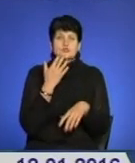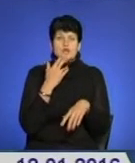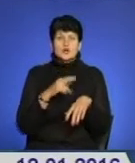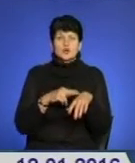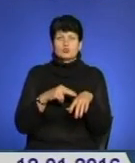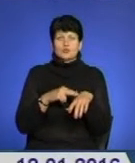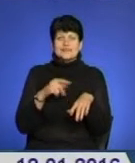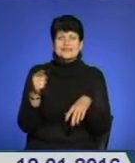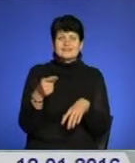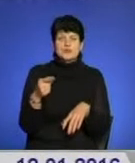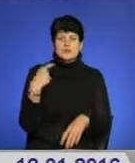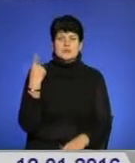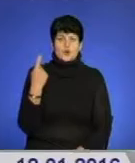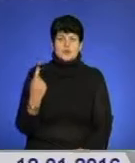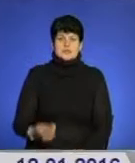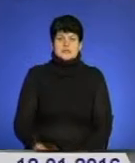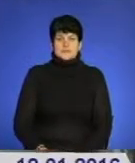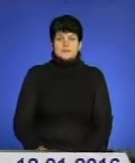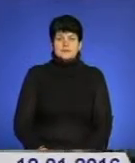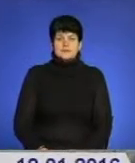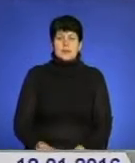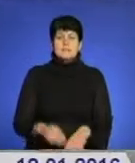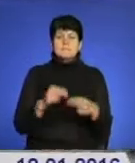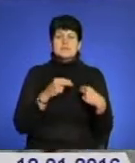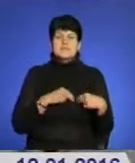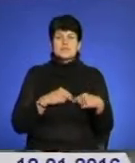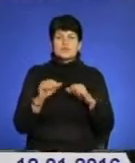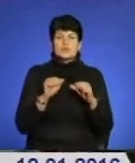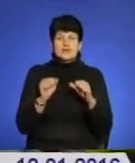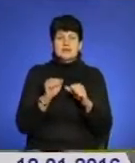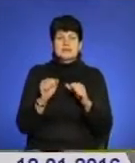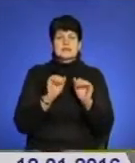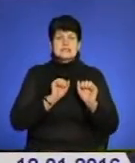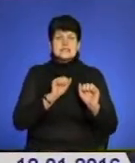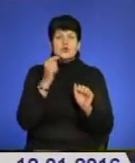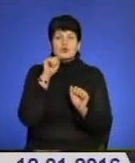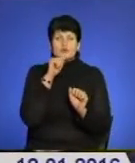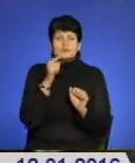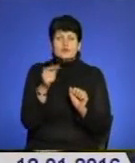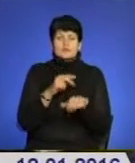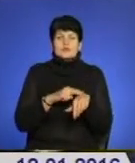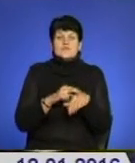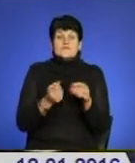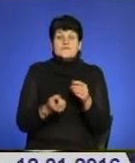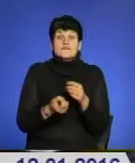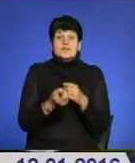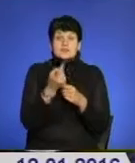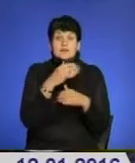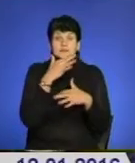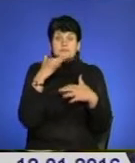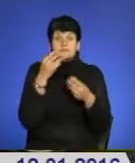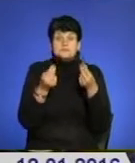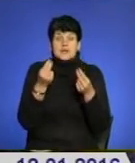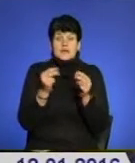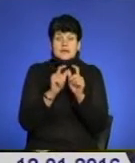України в Тернопільській області. Працівники управління захисту економіки Тернопільської поліції викрили цілу мережу гральних закладів.